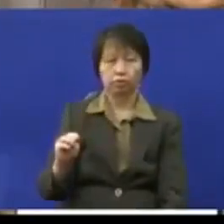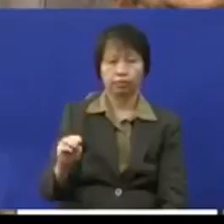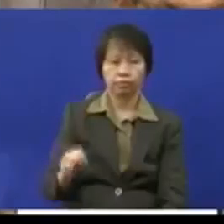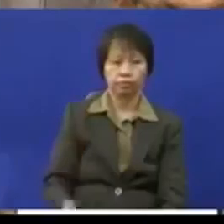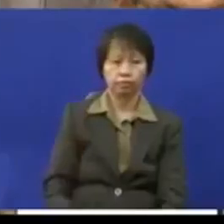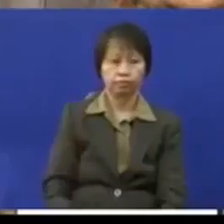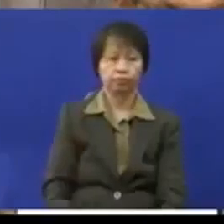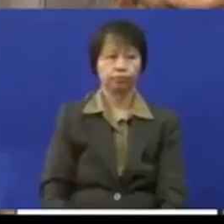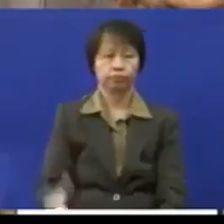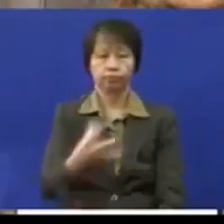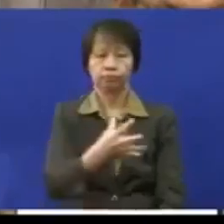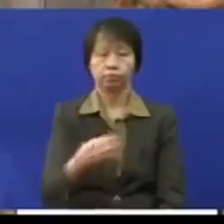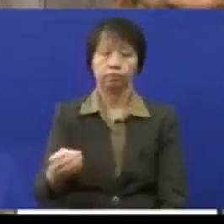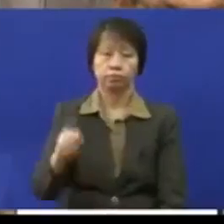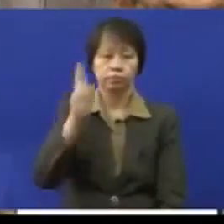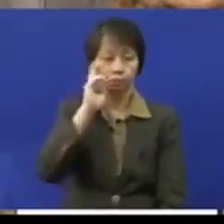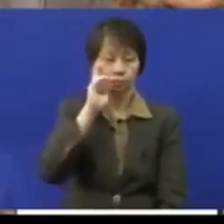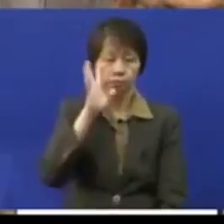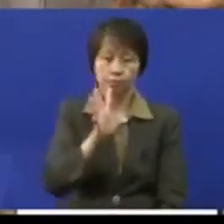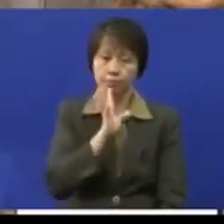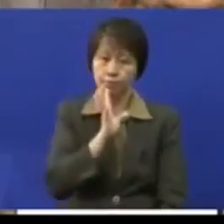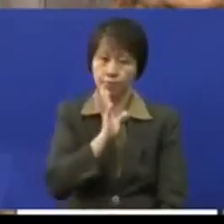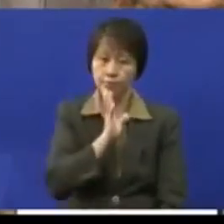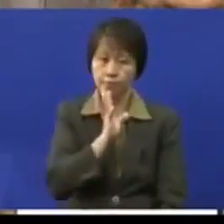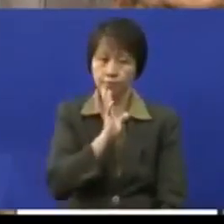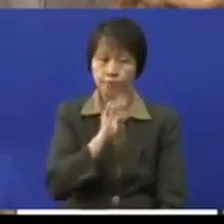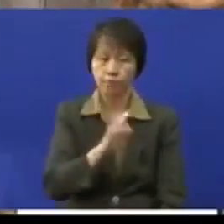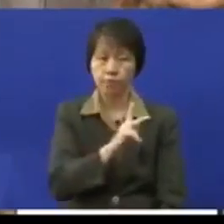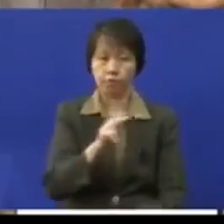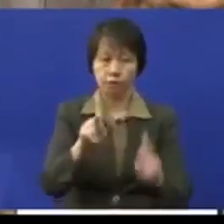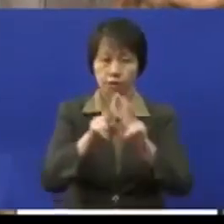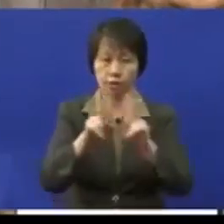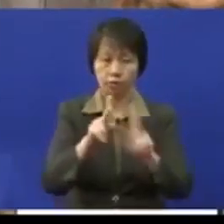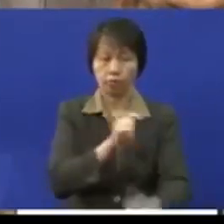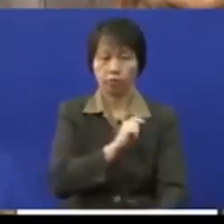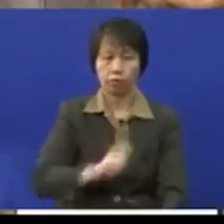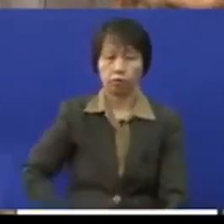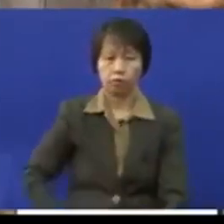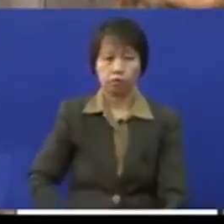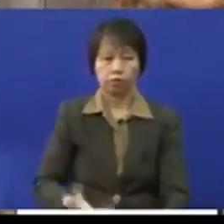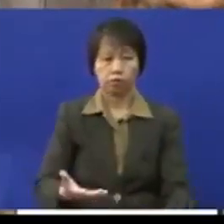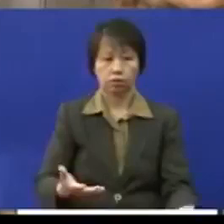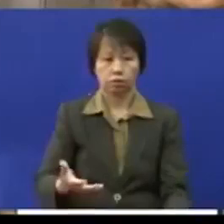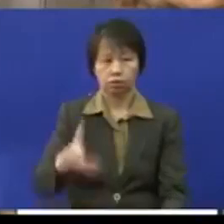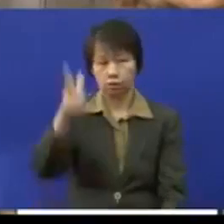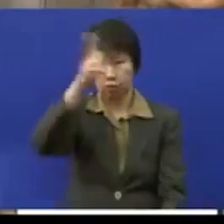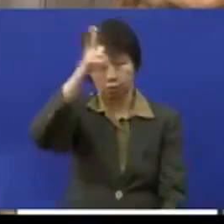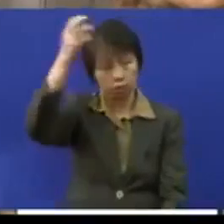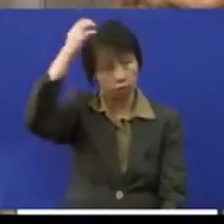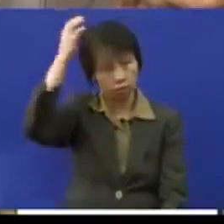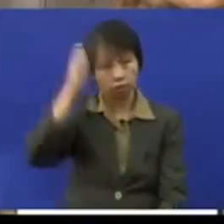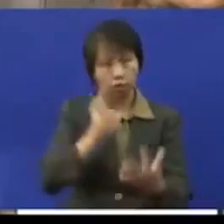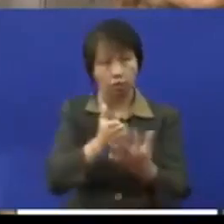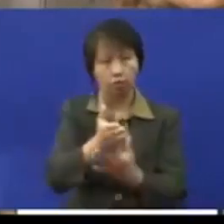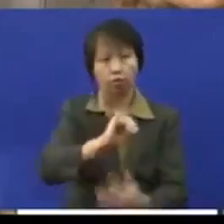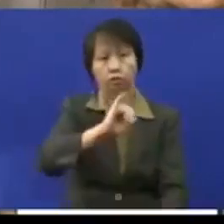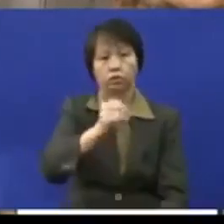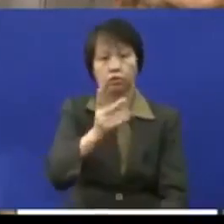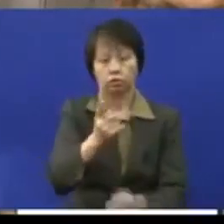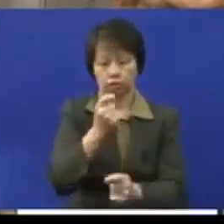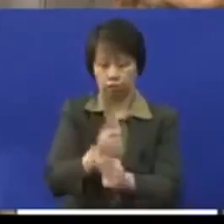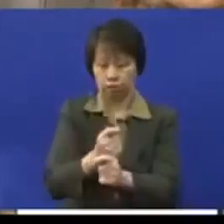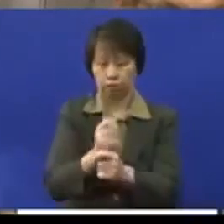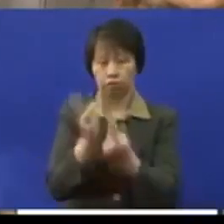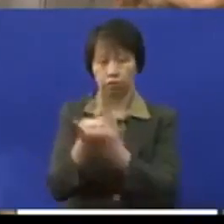Selain daripada itu seperti yang disebut oleh Kampung Tunku pihak kerajaan negeri juga melalui jawatan kuasa tetap kebajikan